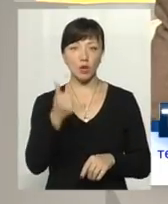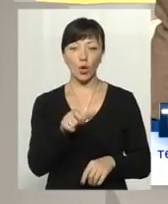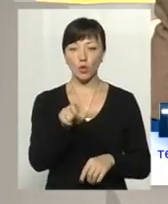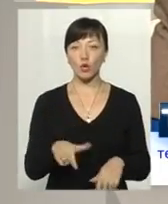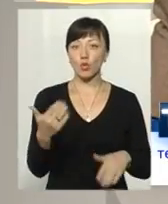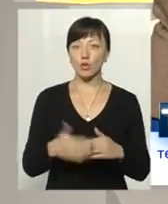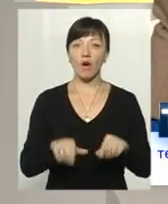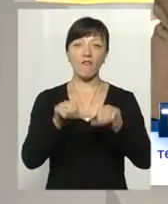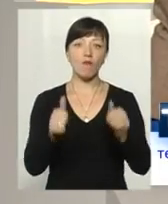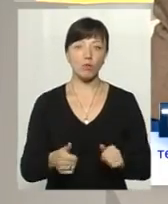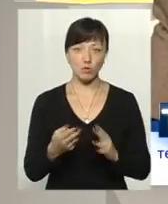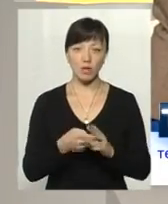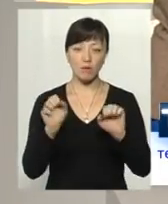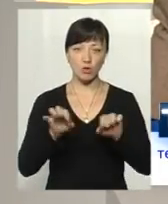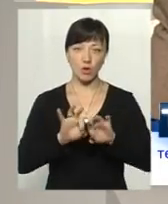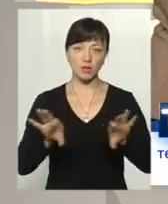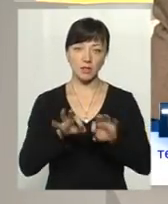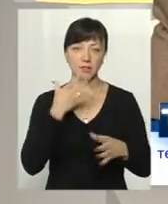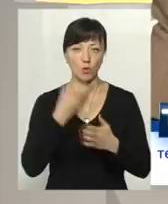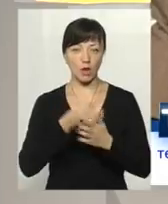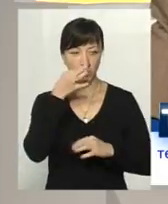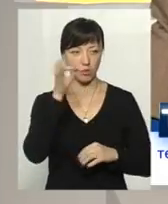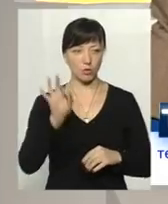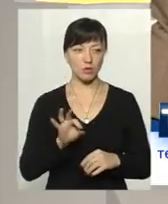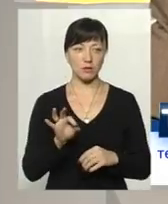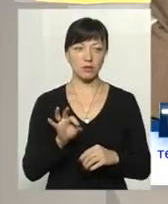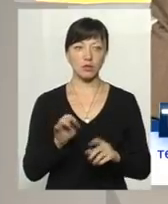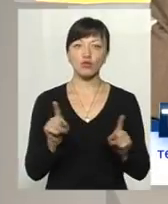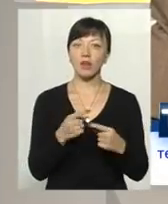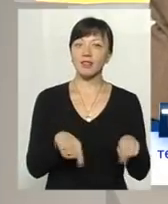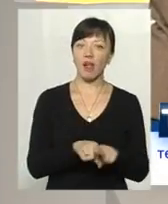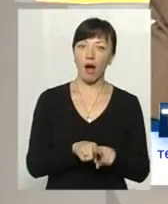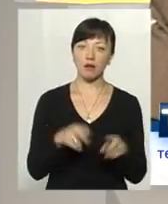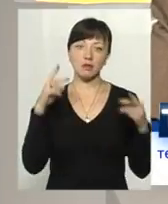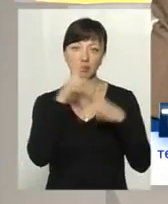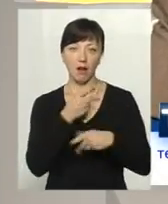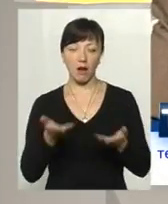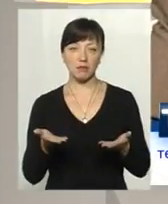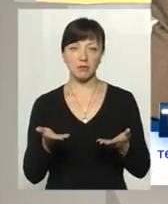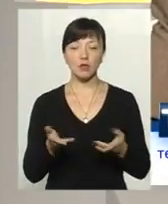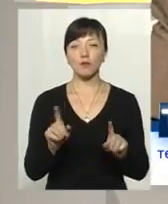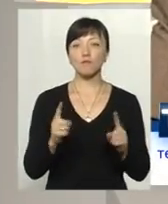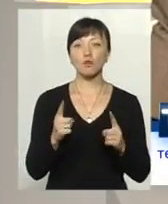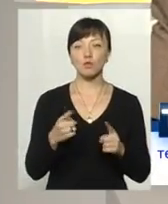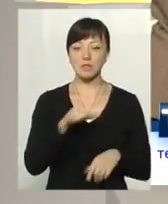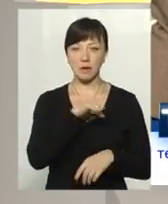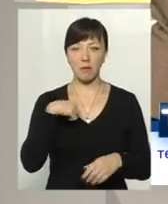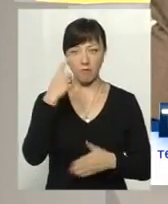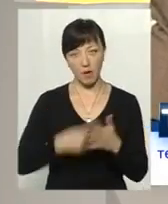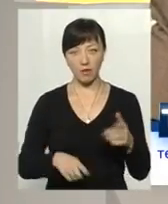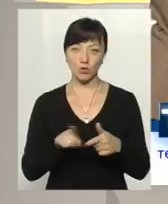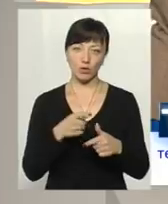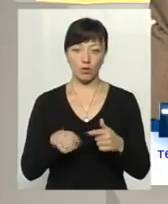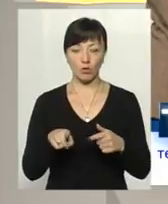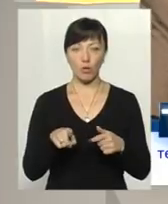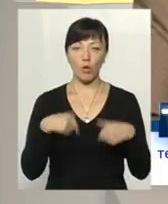яка вже оформила субсидію і може поділитися своїм досвідом. Що було так, а що, можливо, не так. Чому вона сама переконалася чи хоче